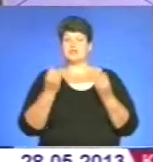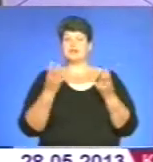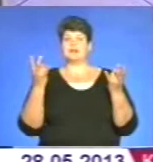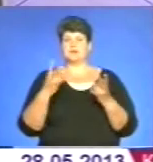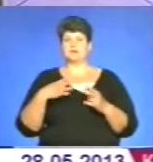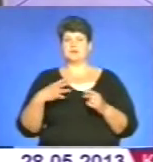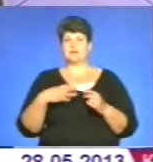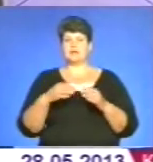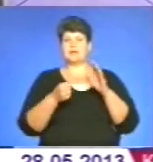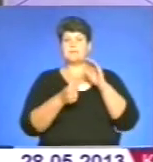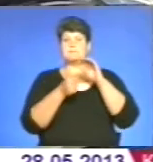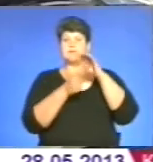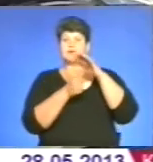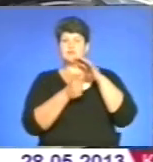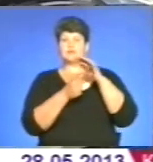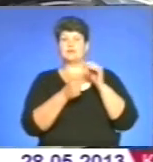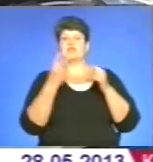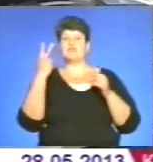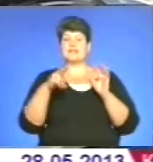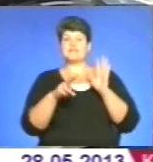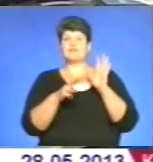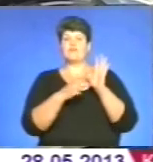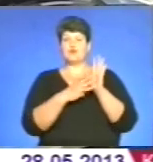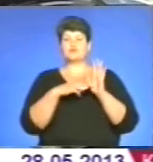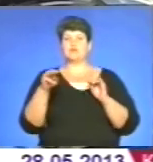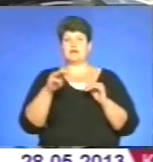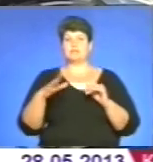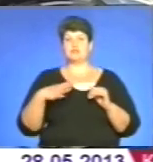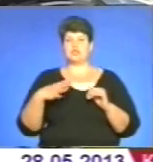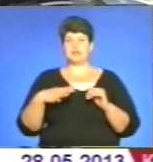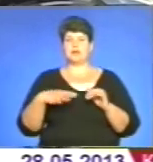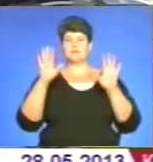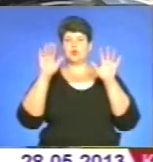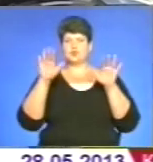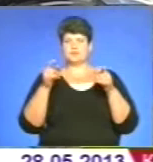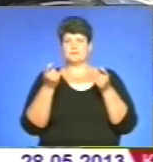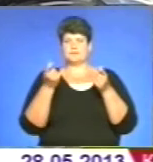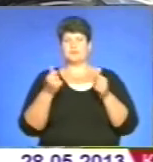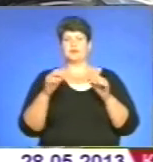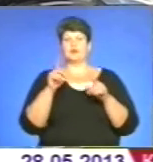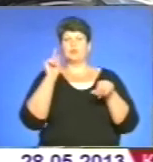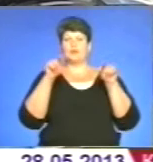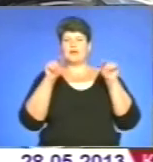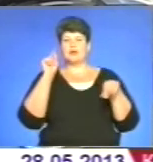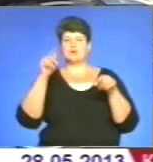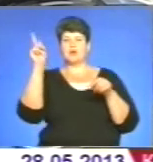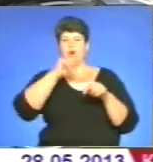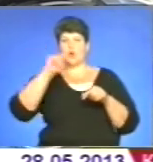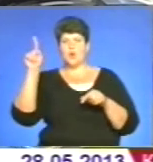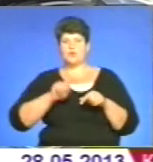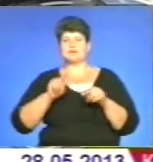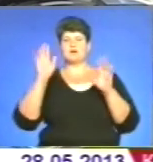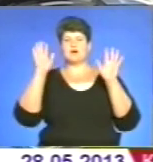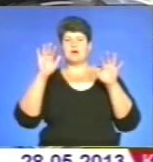тримати на поготові парасолю. 28 травня ми очікуємо часом дощі, подекуди грози, град і